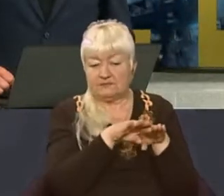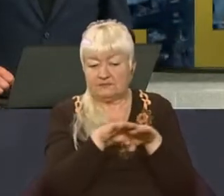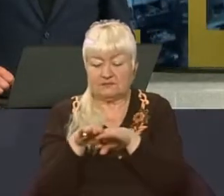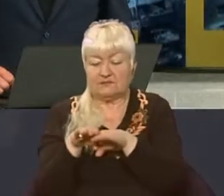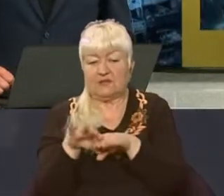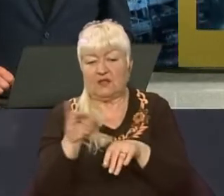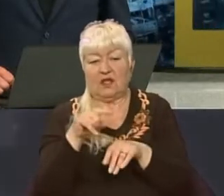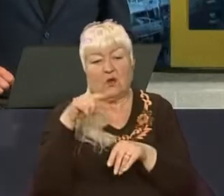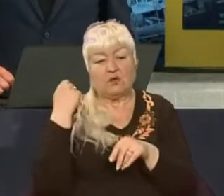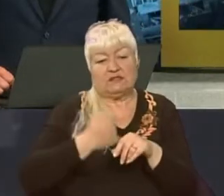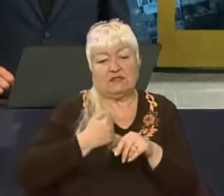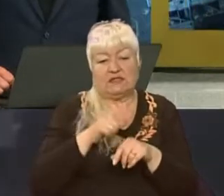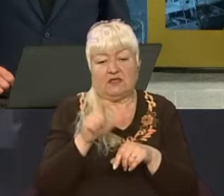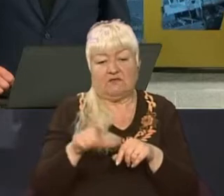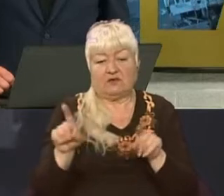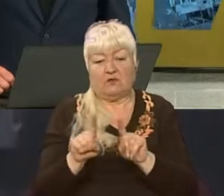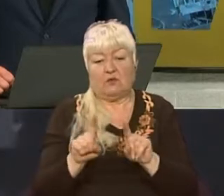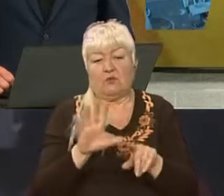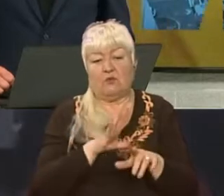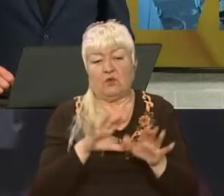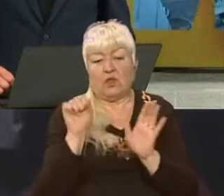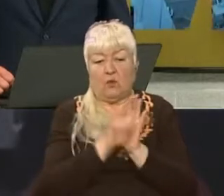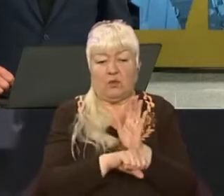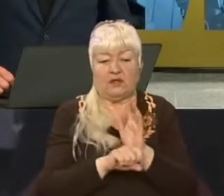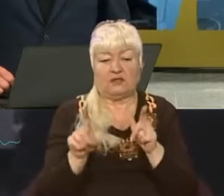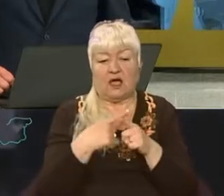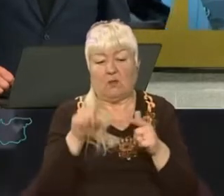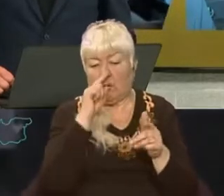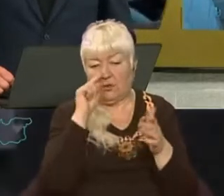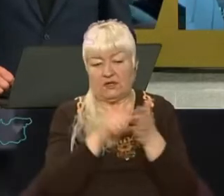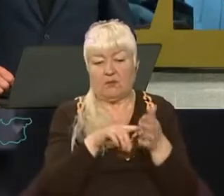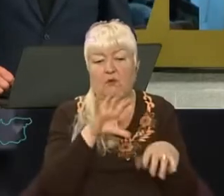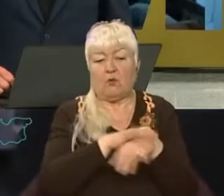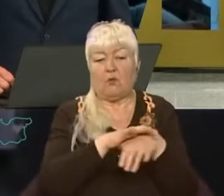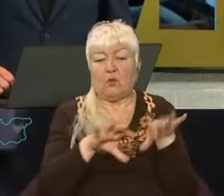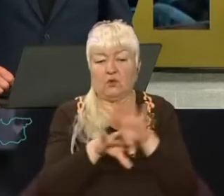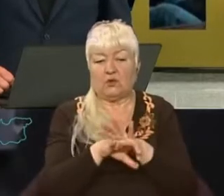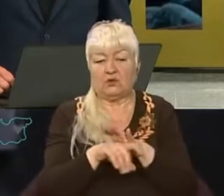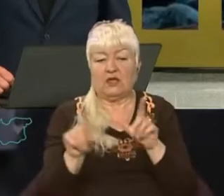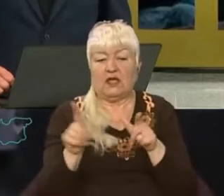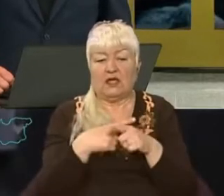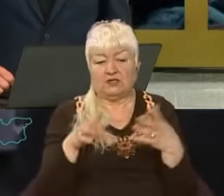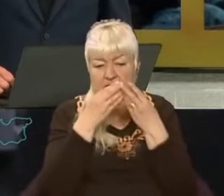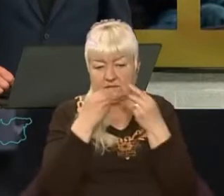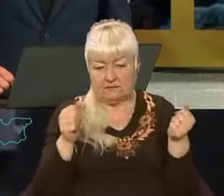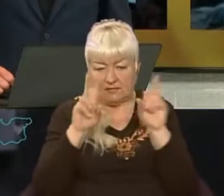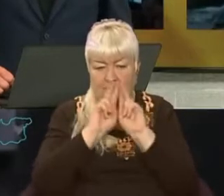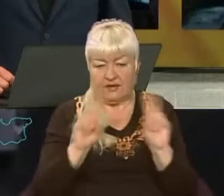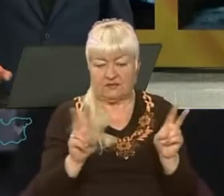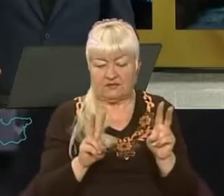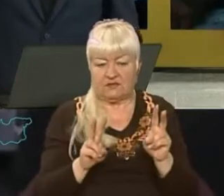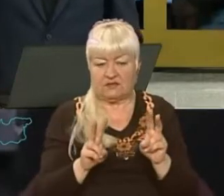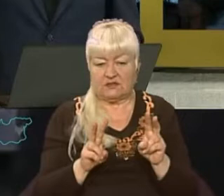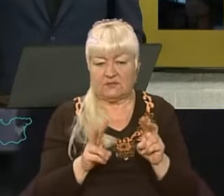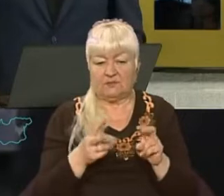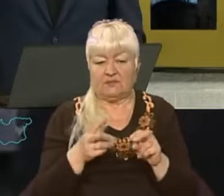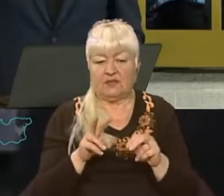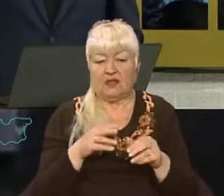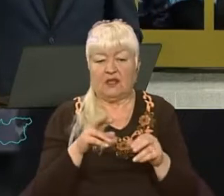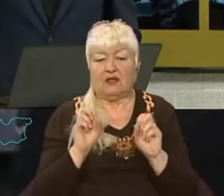числі, і російських військових, які були вбиті або потрапили в полон, чи зникли безвісті. Як,